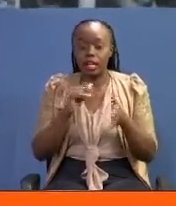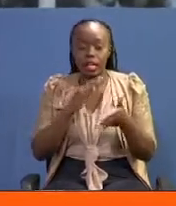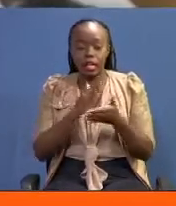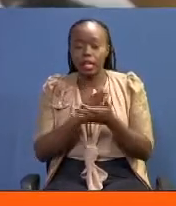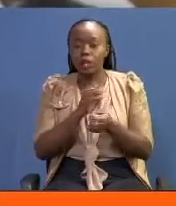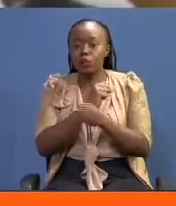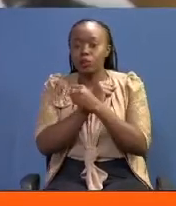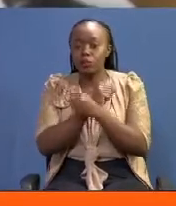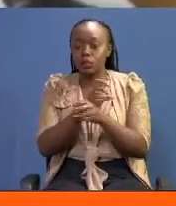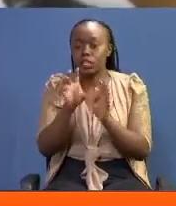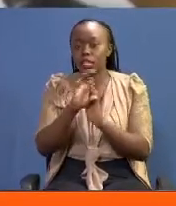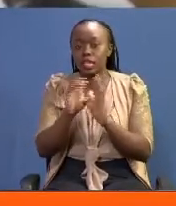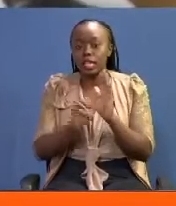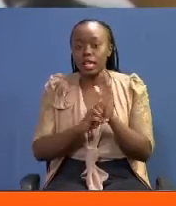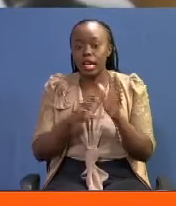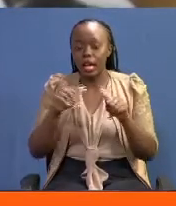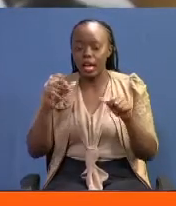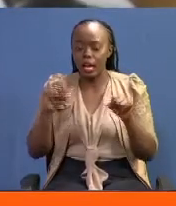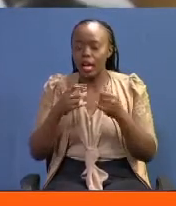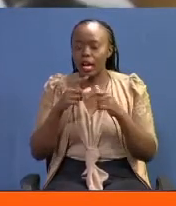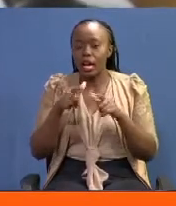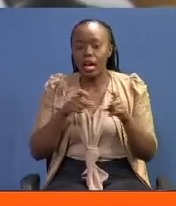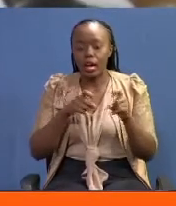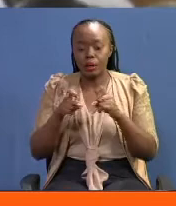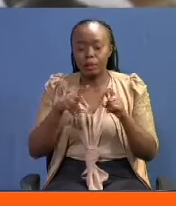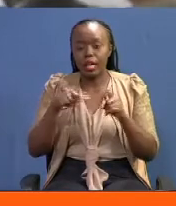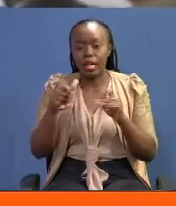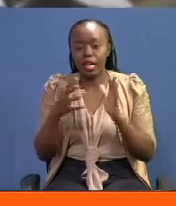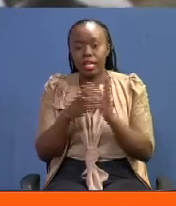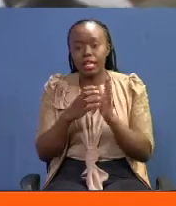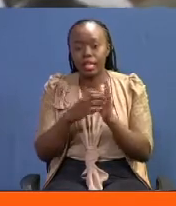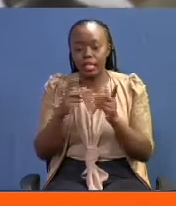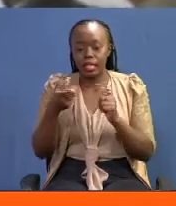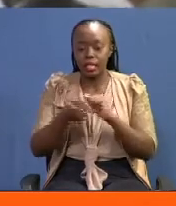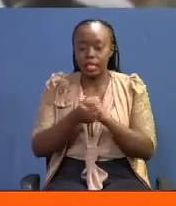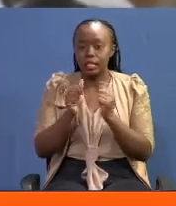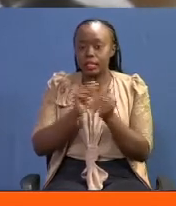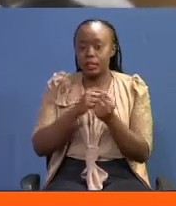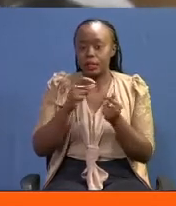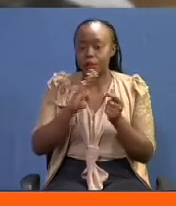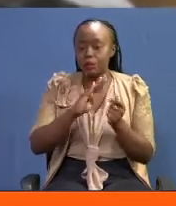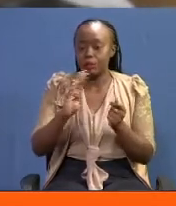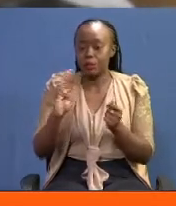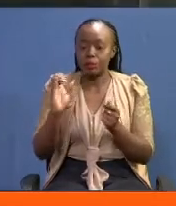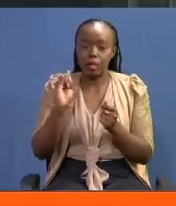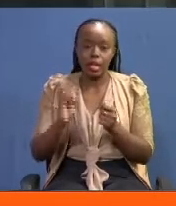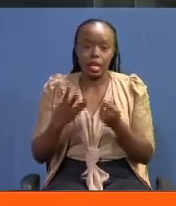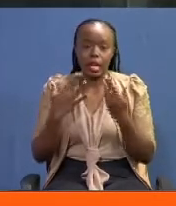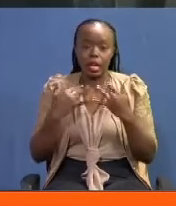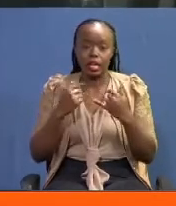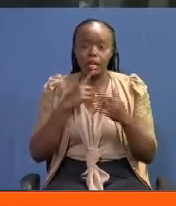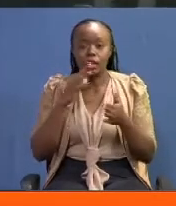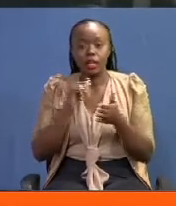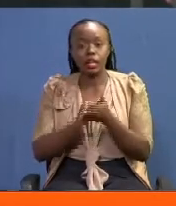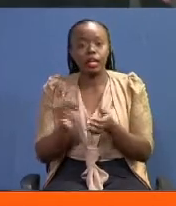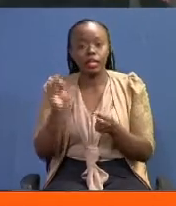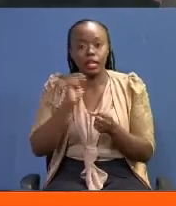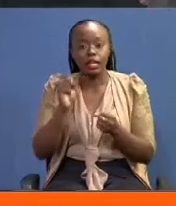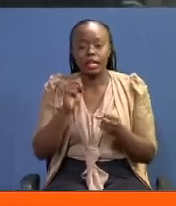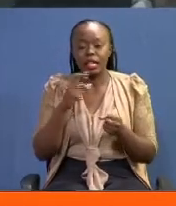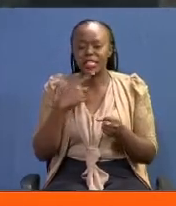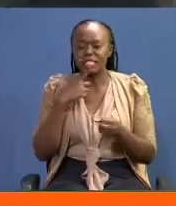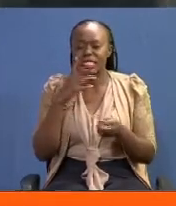katiba, ambao ni kati wa usika katika kiesi ya rufa ya mswada wa mageuzi ya katiba BBI. Wame mshtumu raisu kwa kile